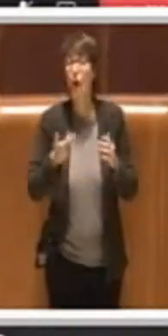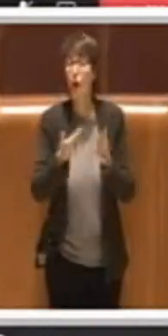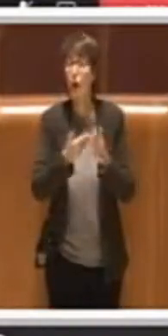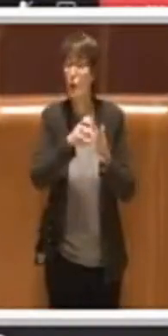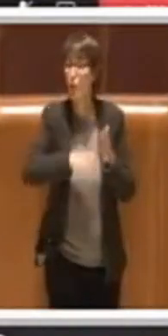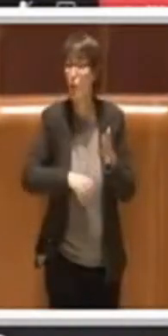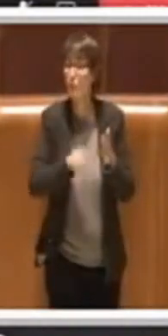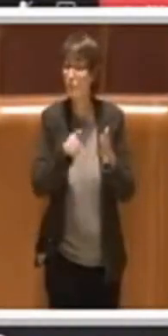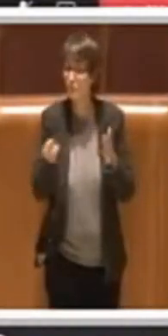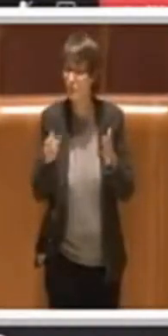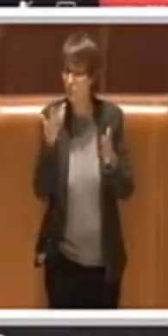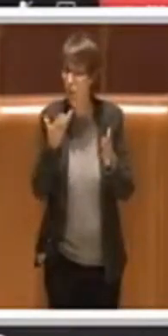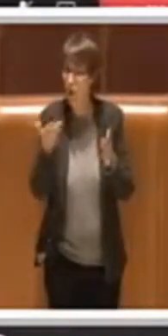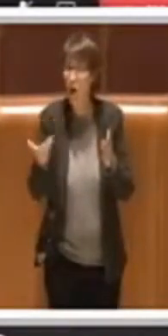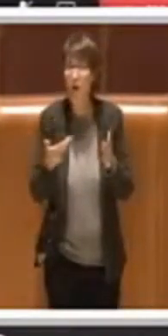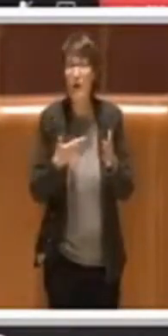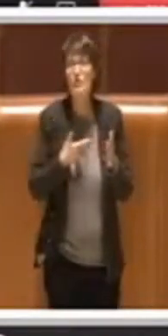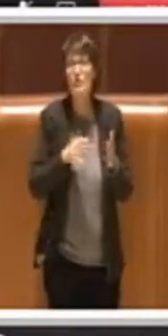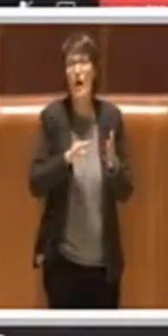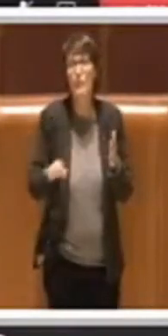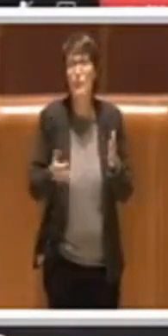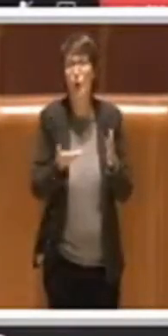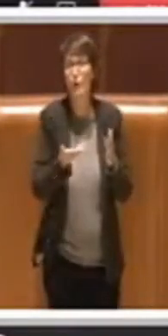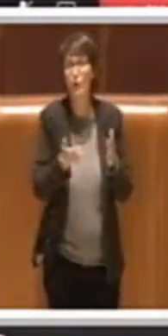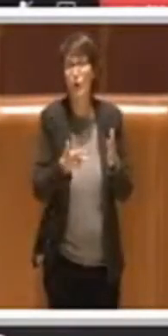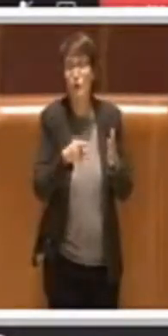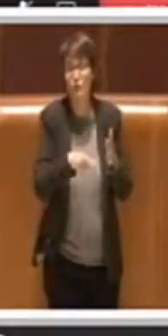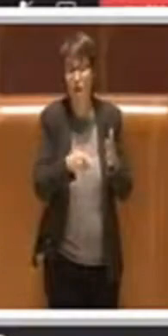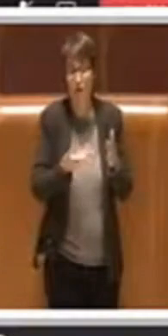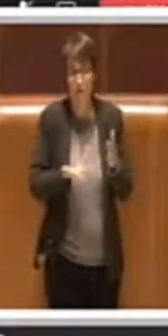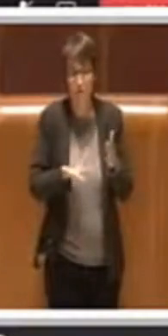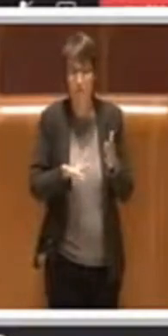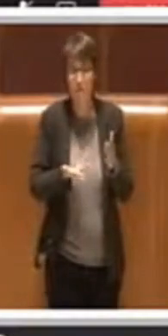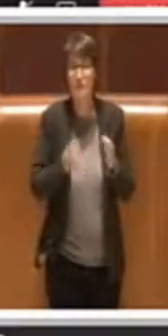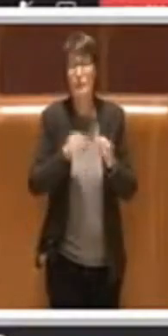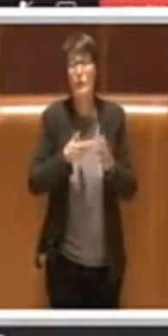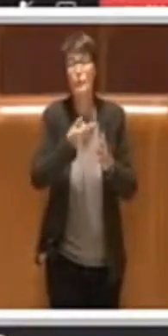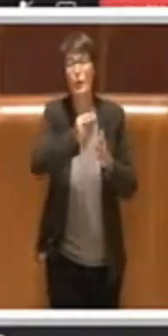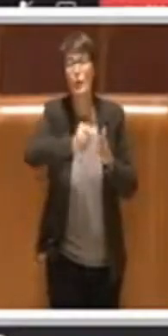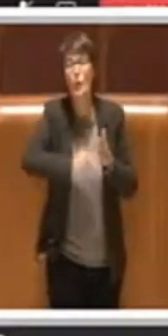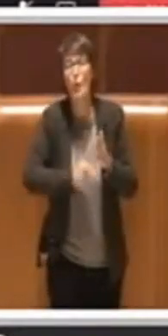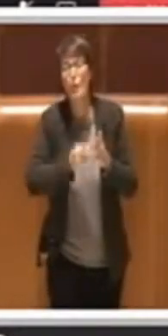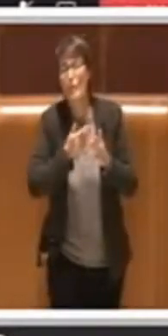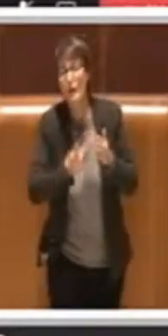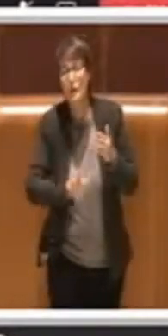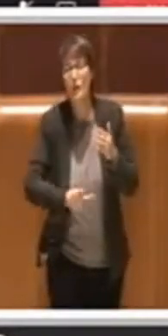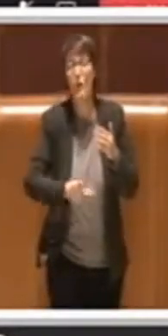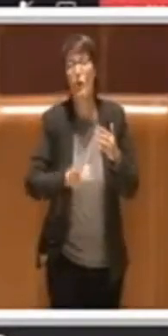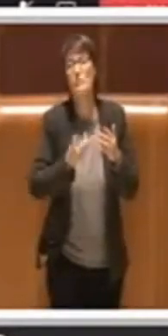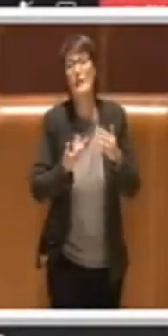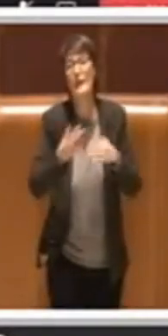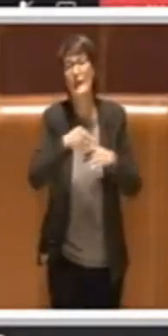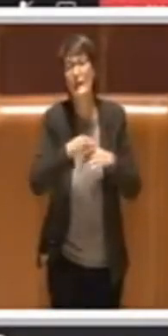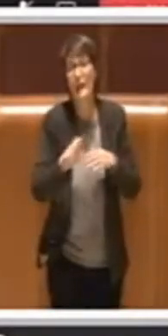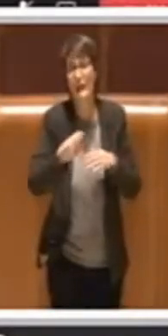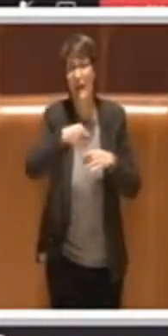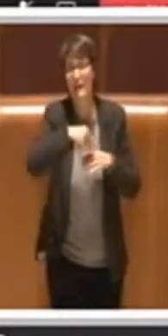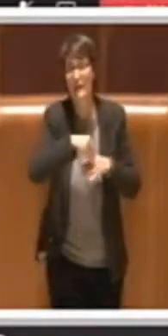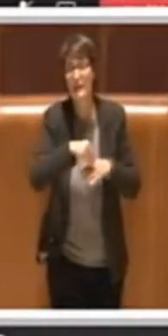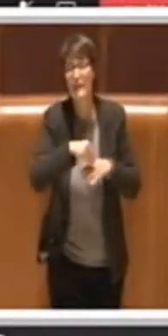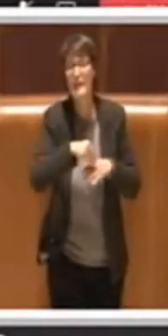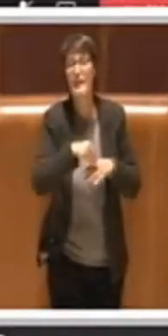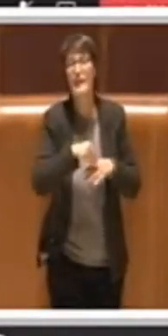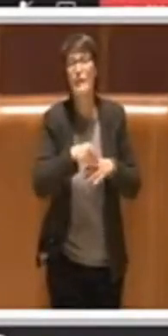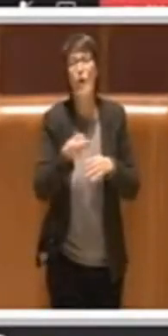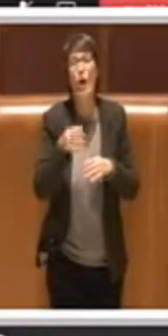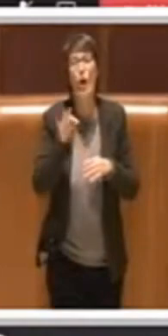lavorazione e quindi è un documento integrativo di quanto realizzato in programma per fronteggiare l'emergenza poi per quanto riguarda gli